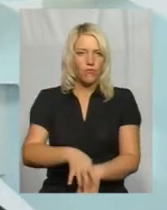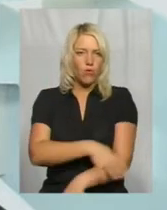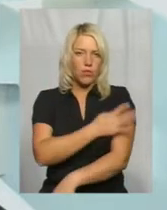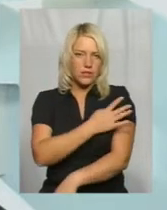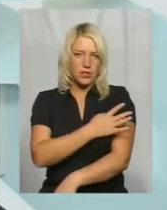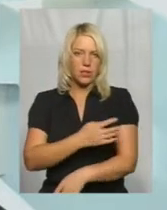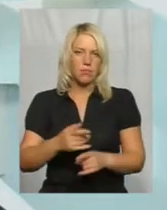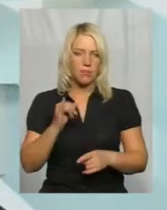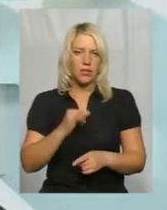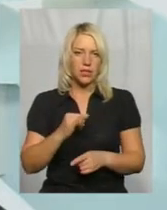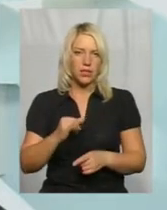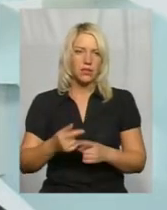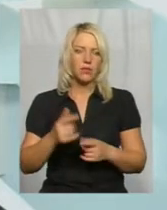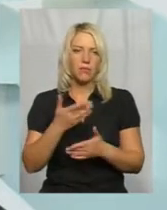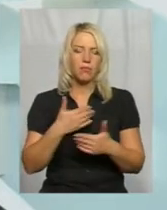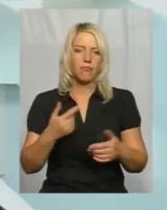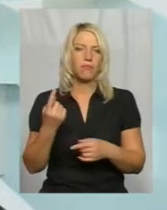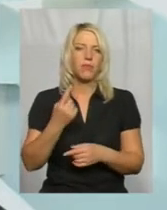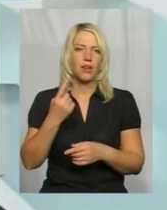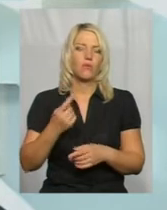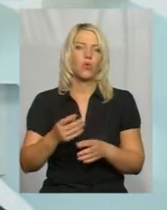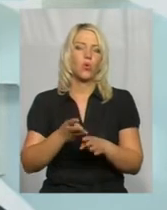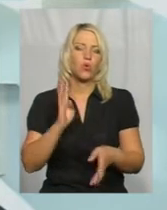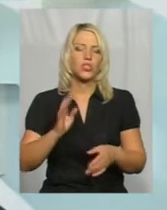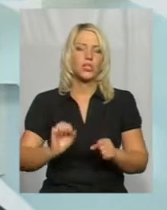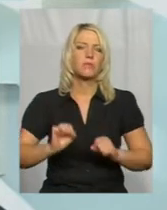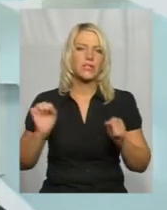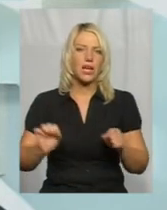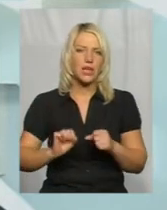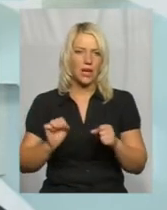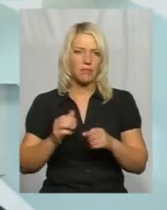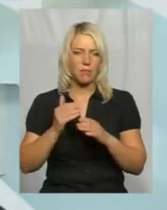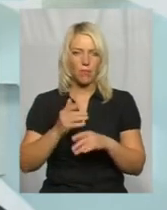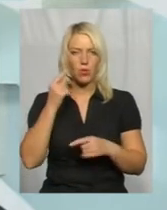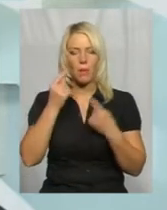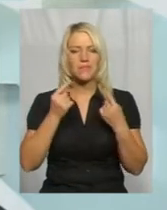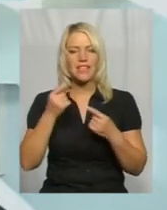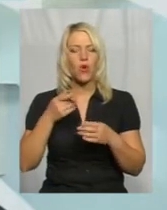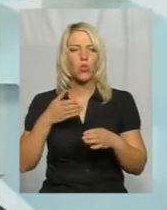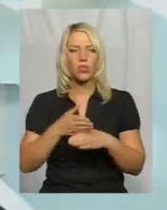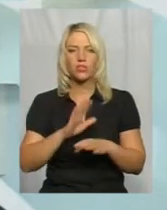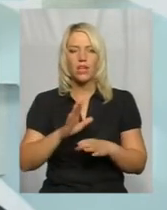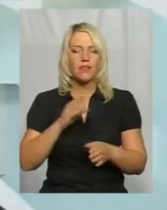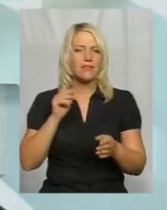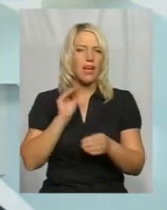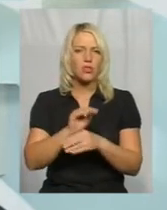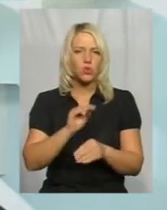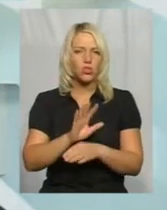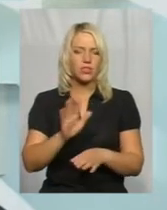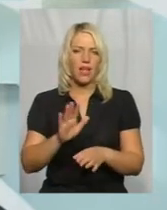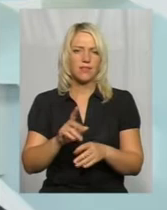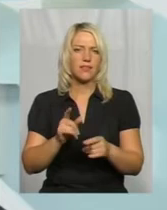але ми в першу чергу стараємося помочь їм психологічні, не осуждати, не читати морали, а якось